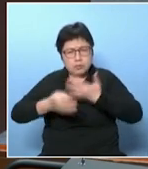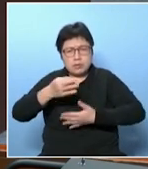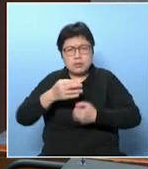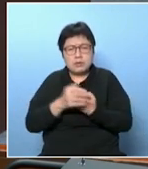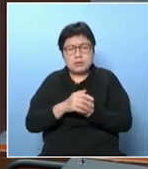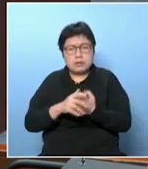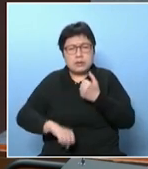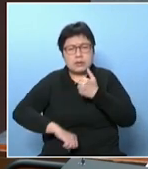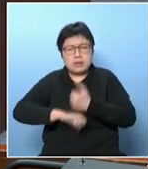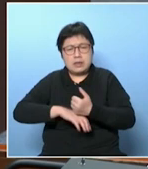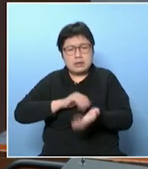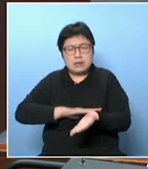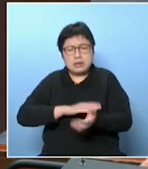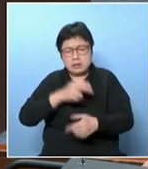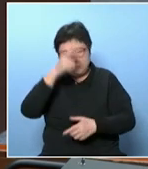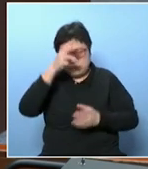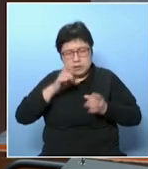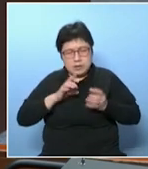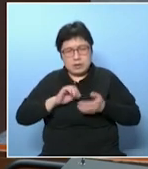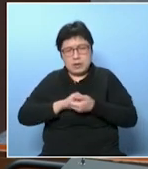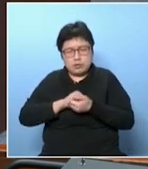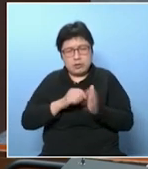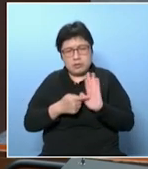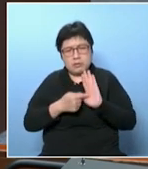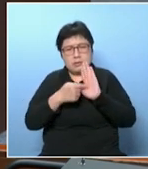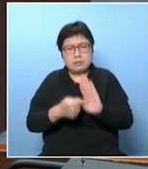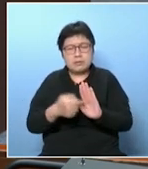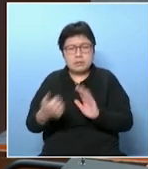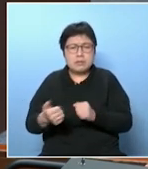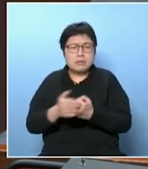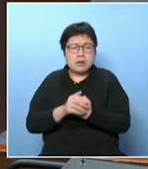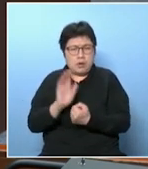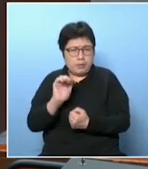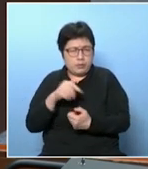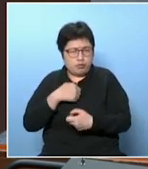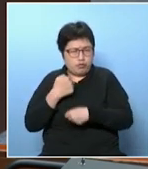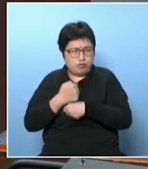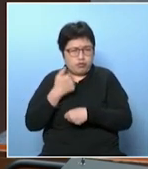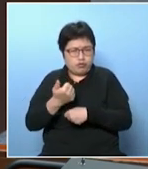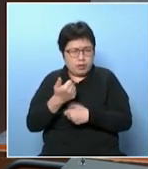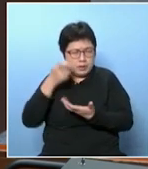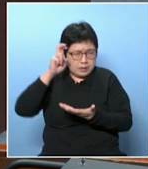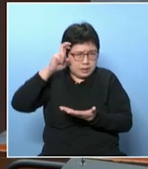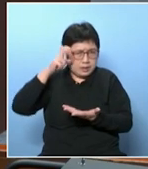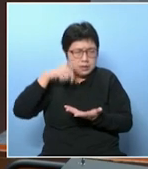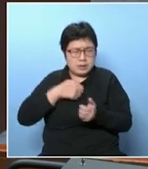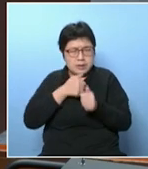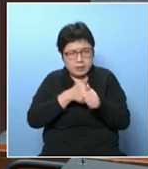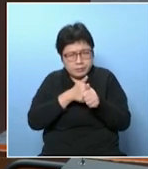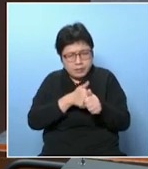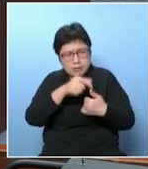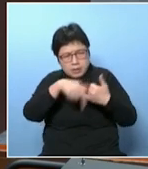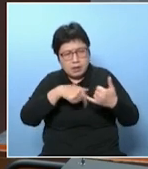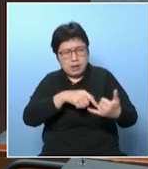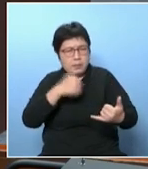正正就是我們基層醫療公私營協作的一個典範那可不可以做一些研究或者跟蹤個案